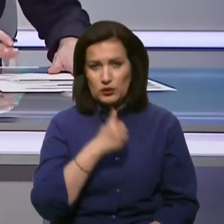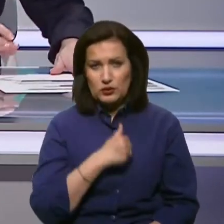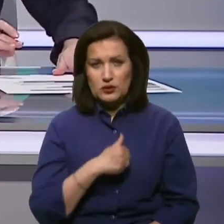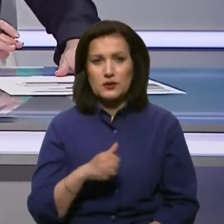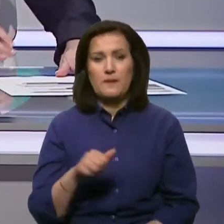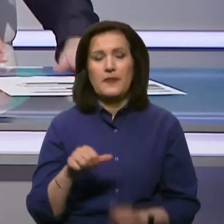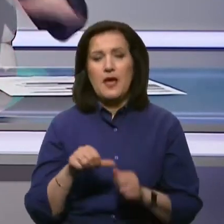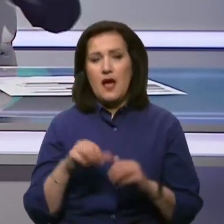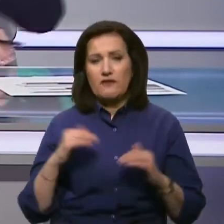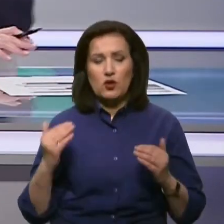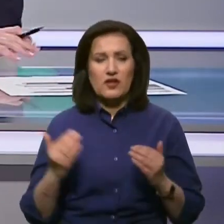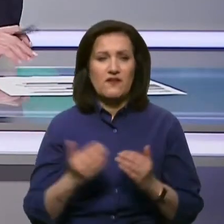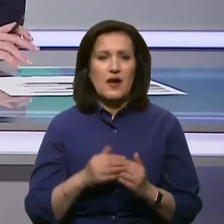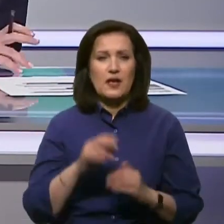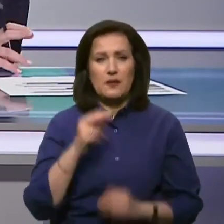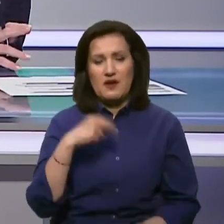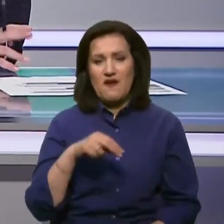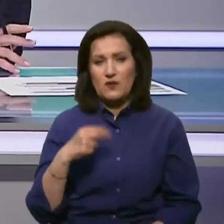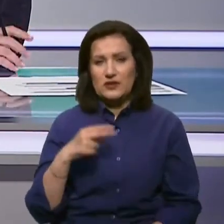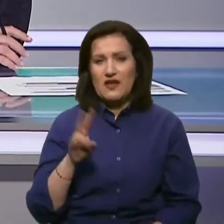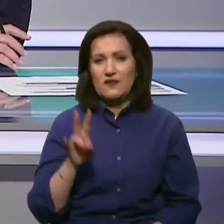автокефалії Православної церкви України.